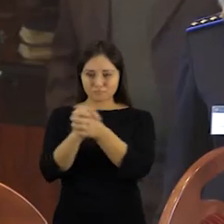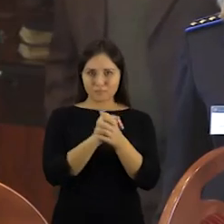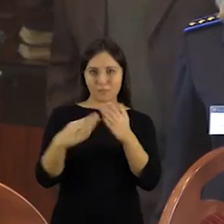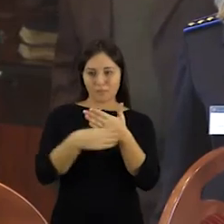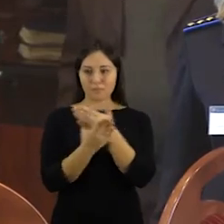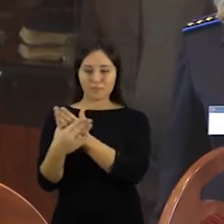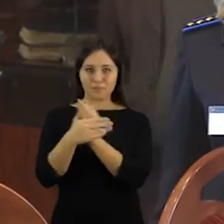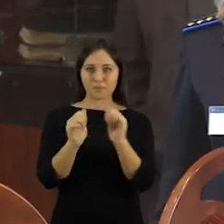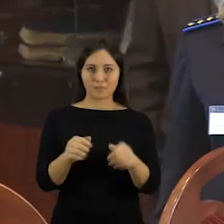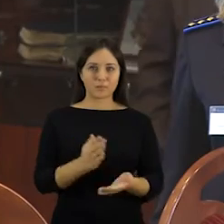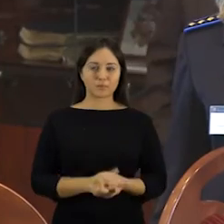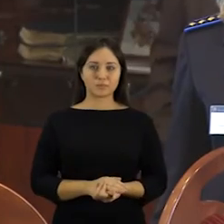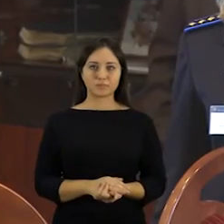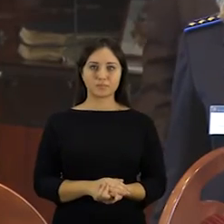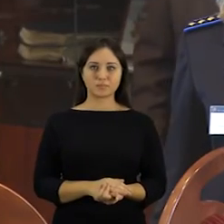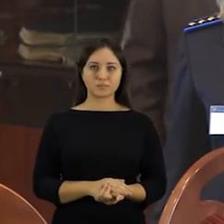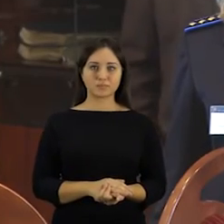teistuosios moko ir anglų kalbos.